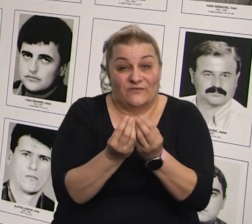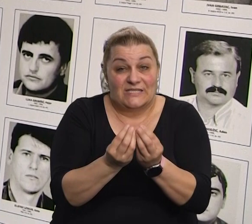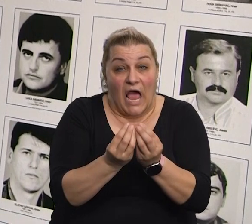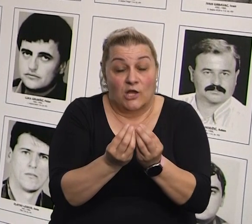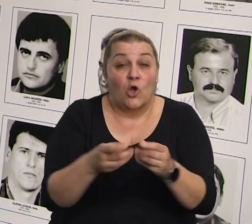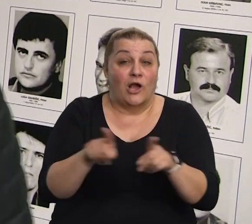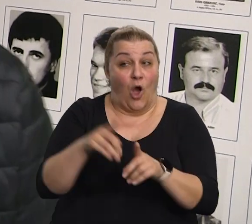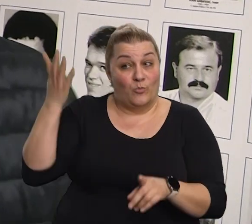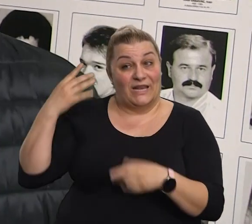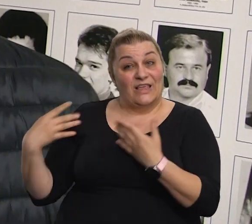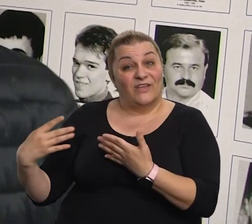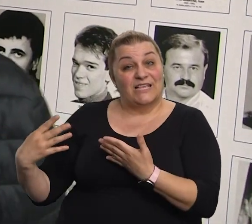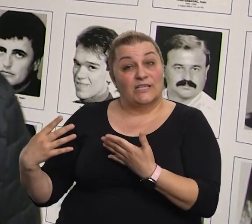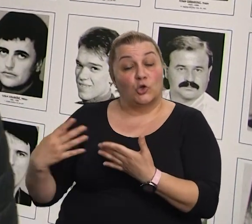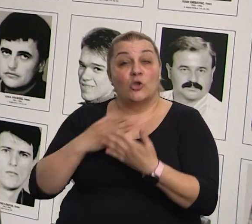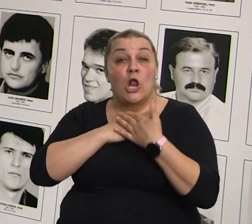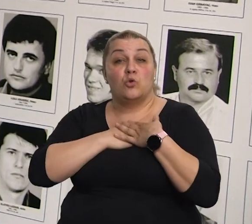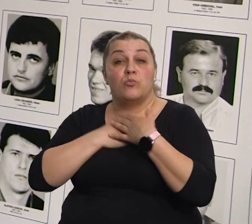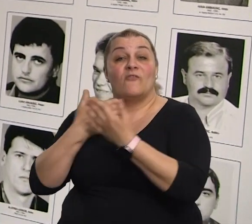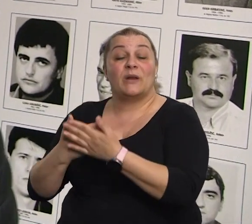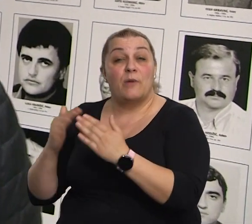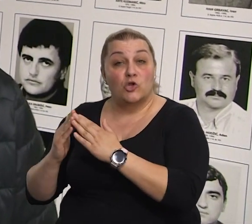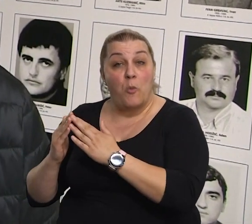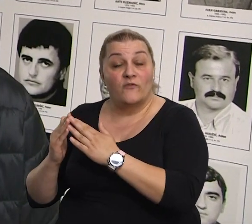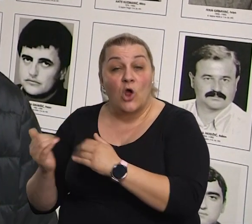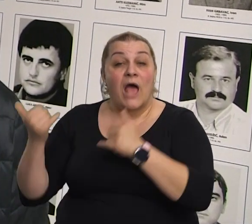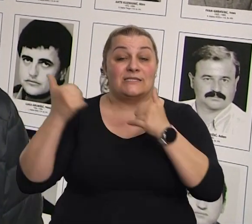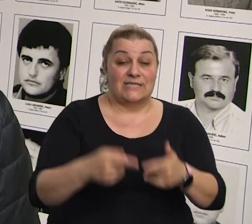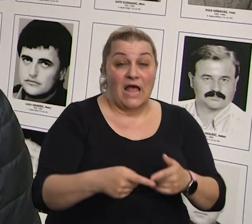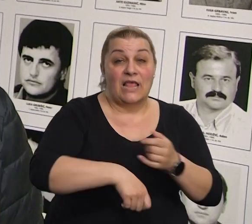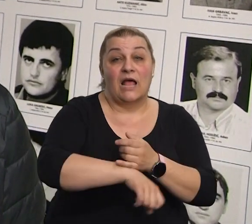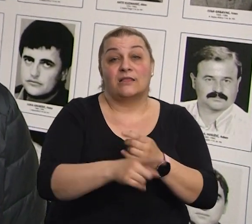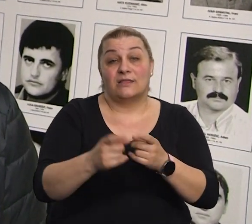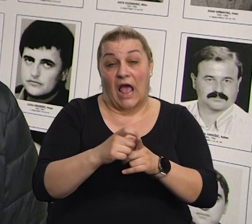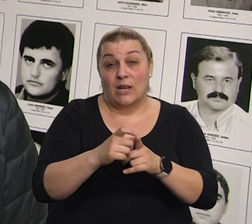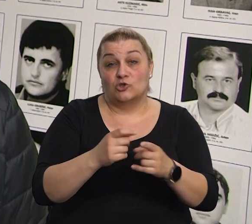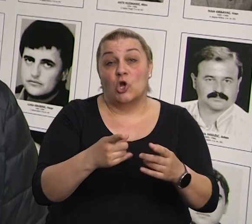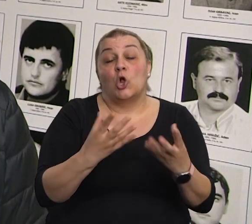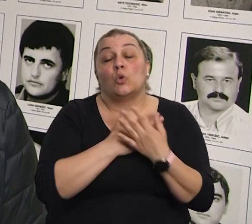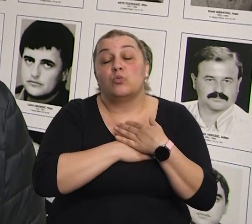ljuba prema domovini isto tako sada on to radi kroz ljuba prema našoj reprezentaciji.